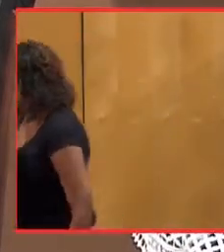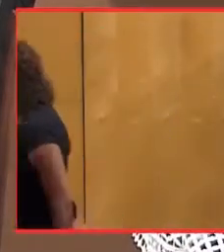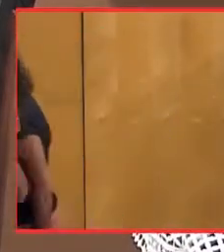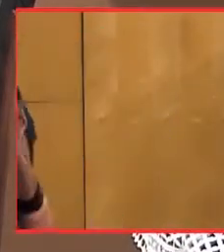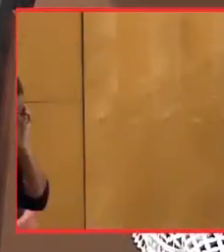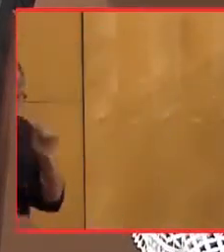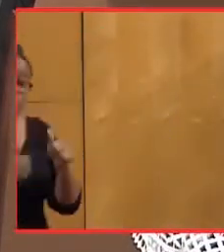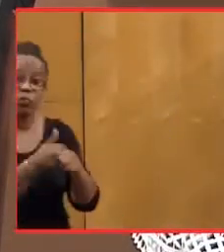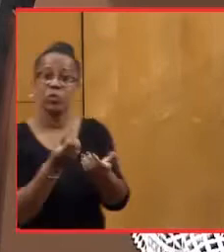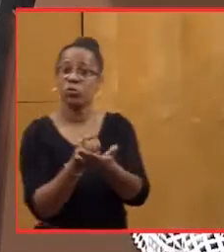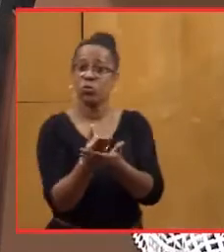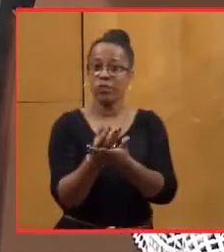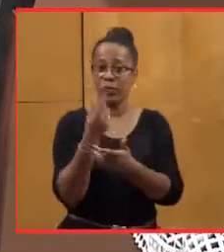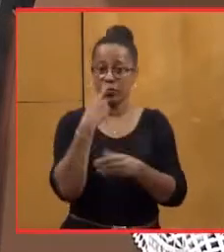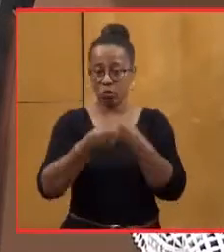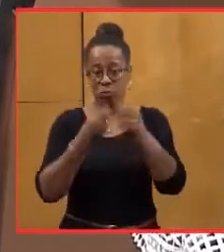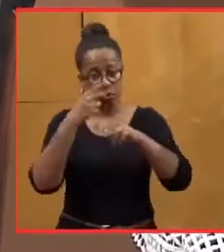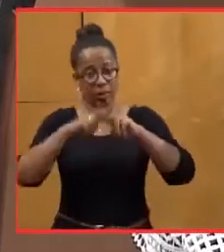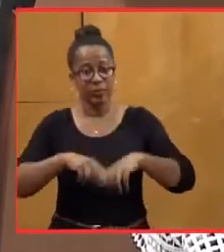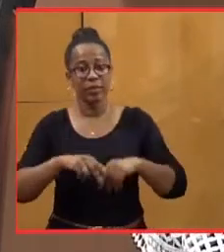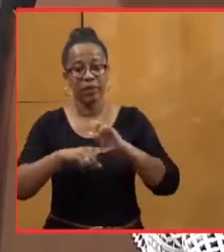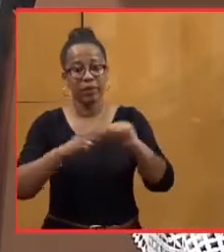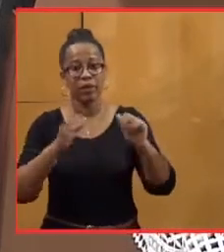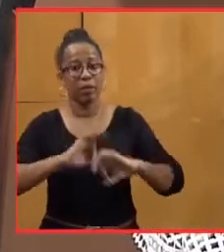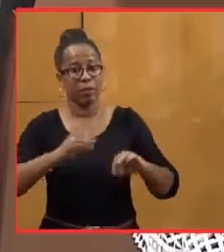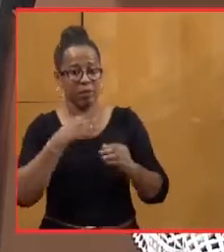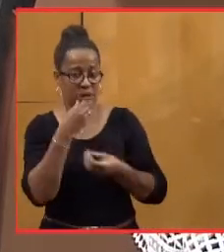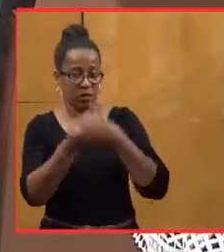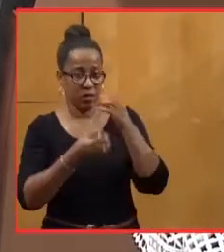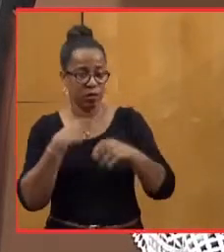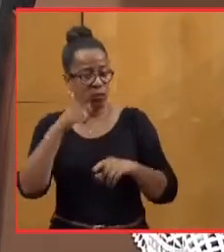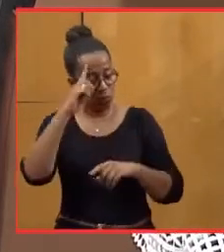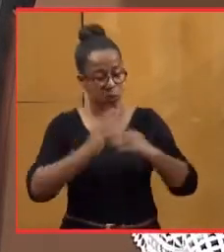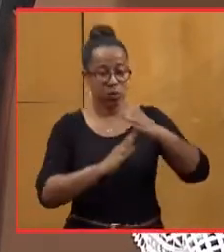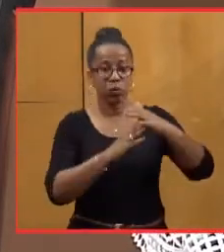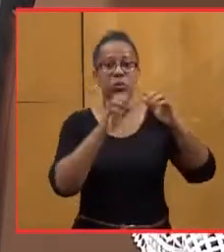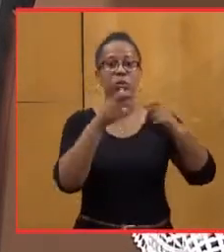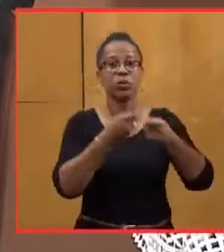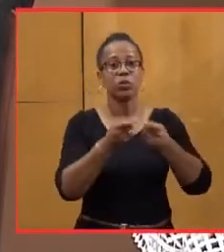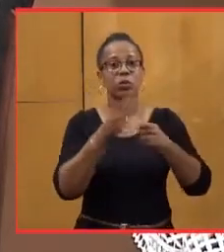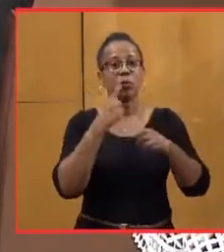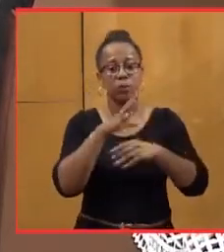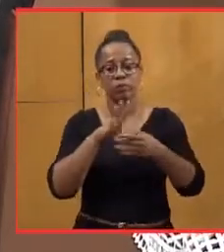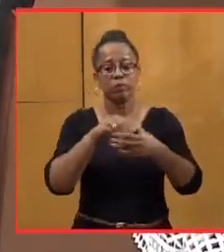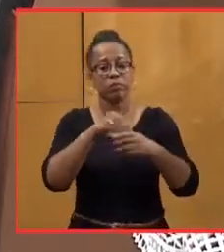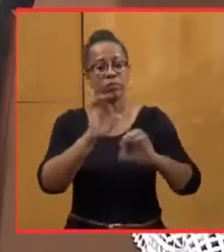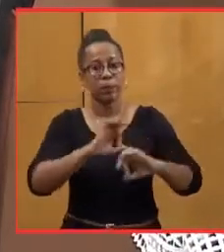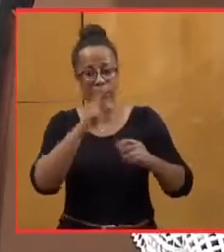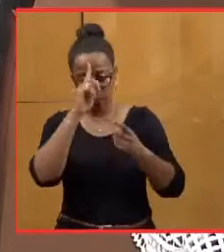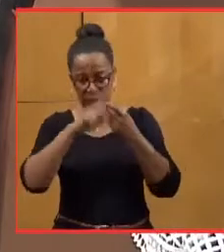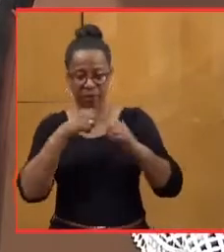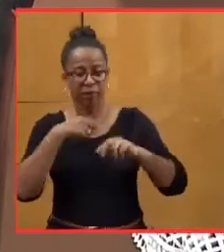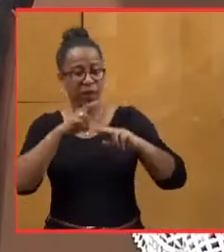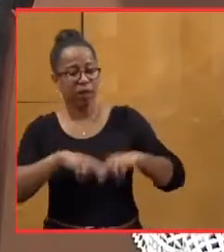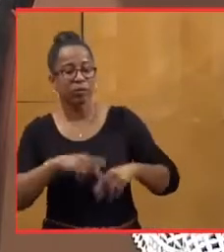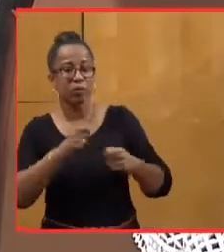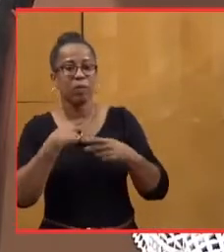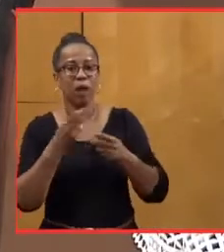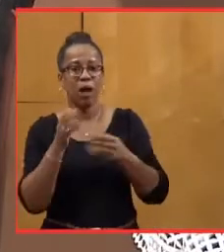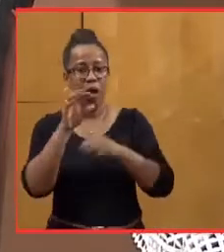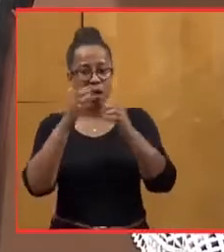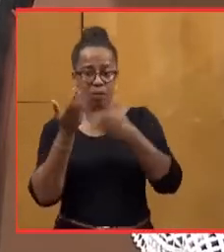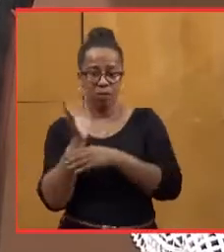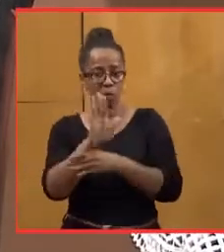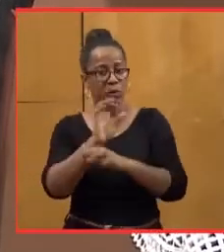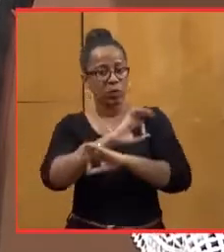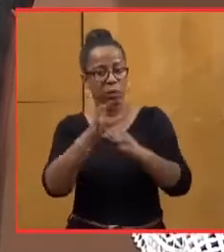'information concernant les restes à réaliser, puisque le compte de gestion ne prend pas en compte les restes à réaliser. vous affichez des restes à réaliser sans donner les éléments